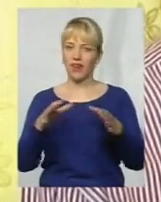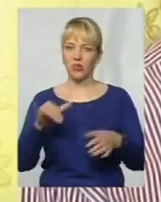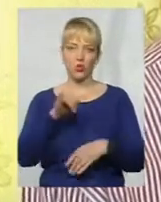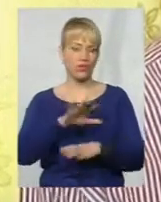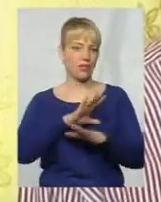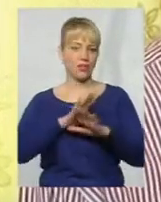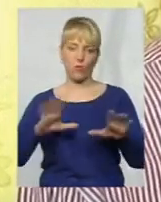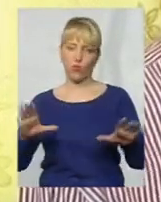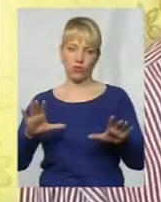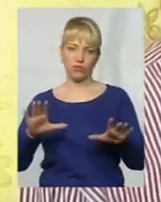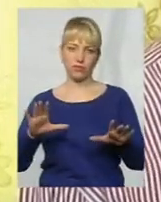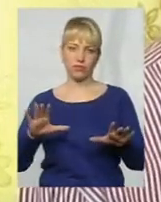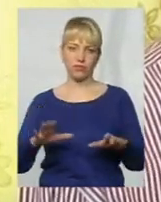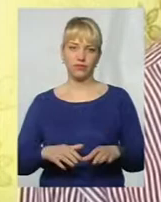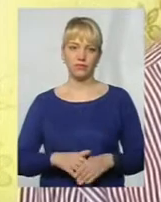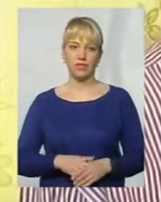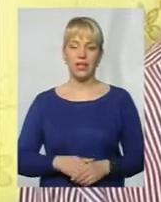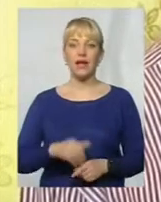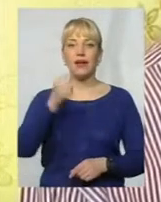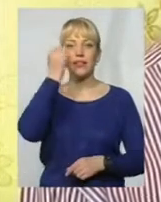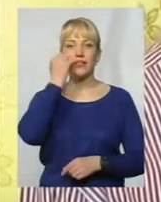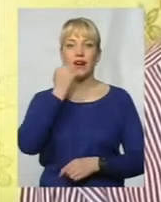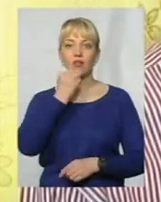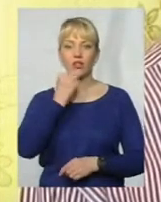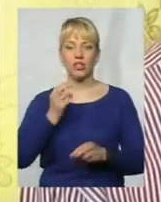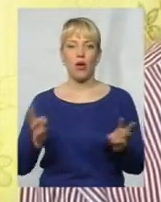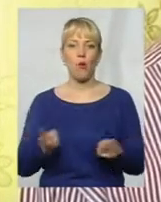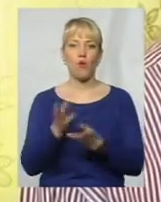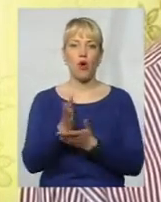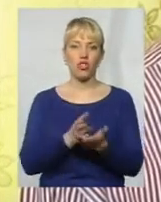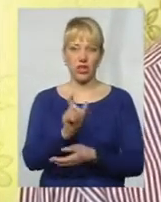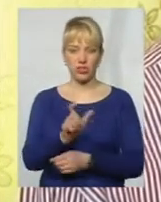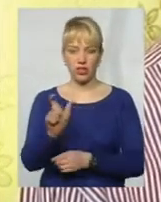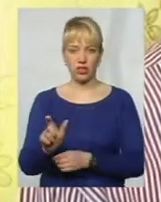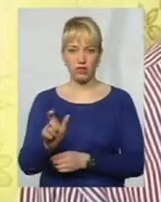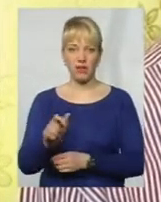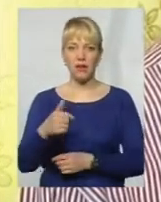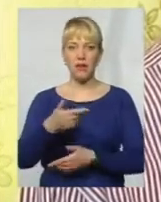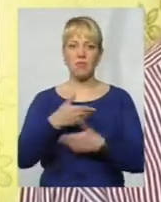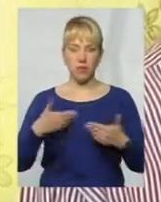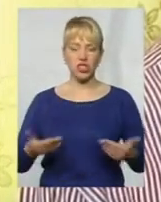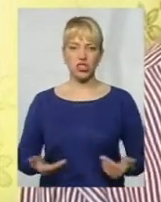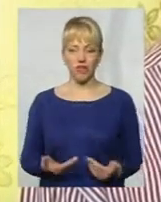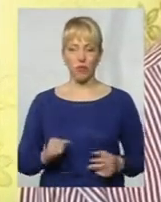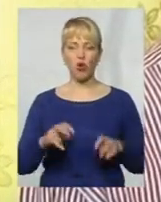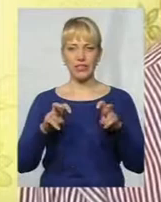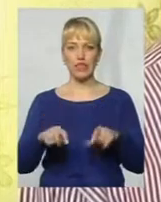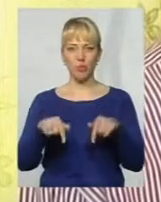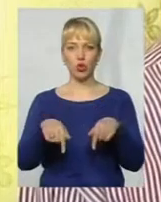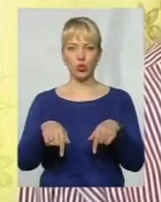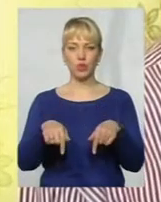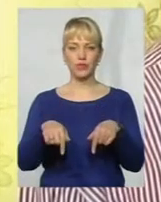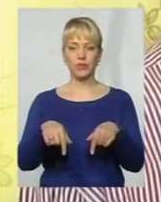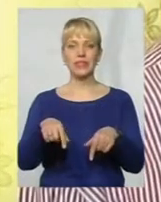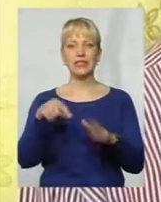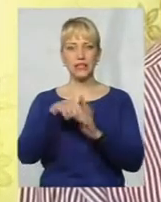І дякуючи пожежникам, ми, як ти кажеш, що живемо і сидимо тут, значить